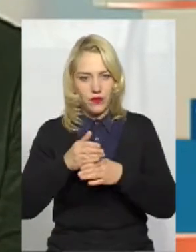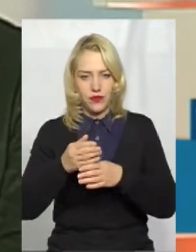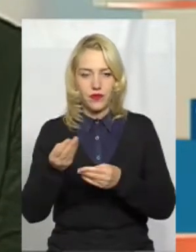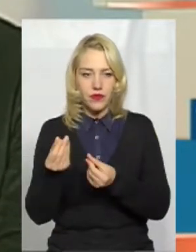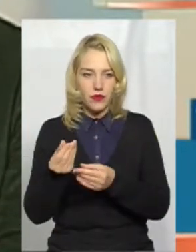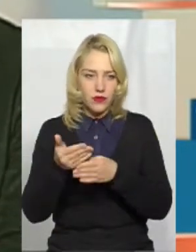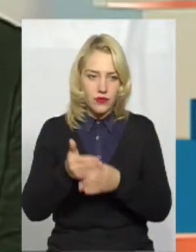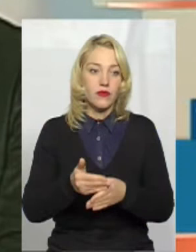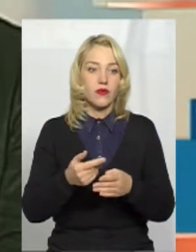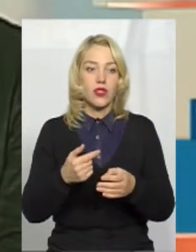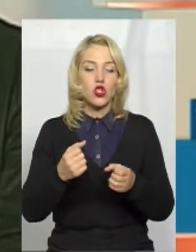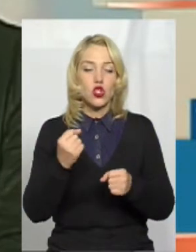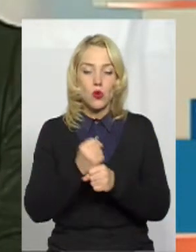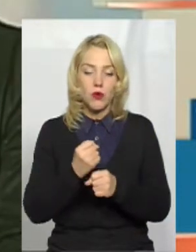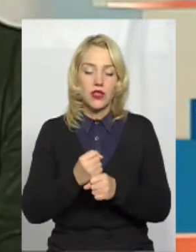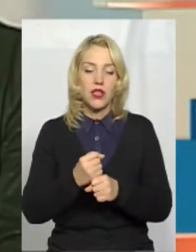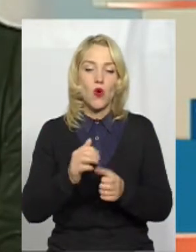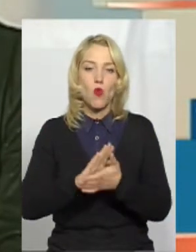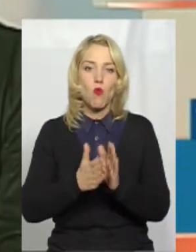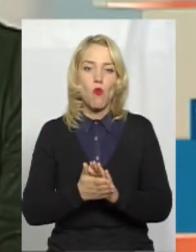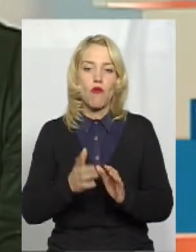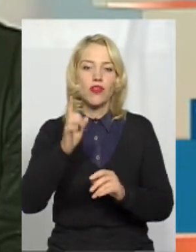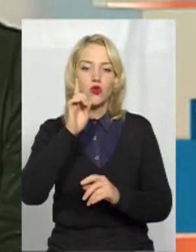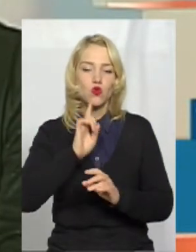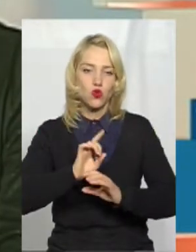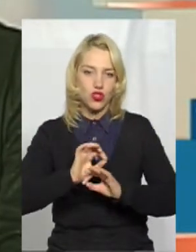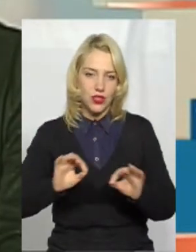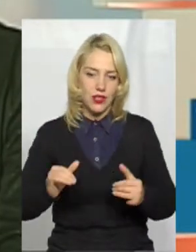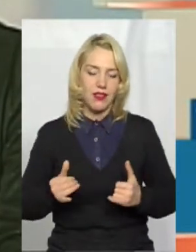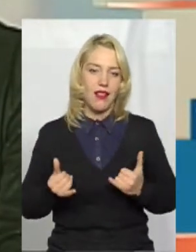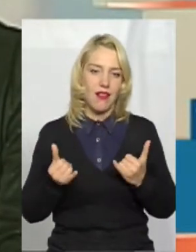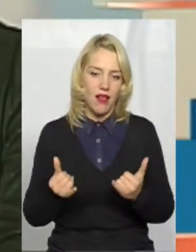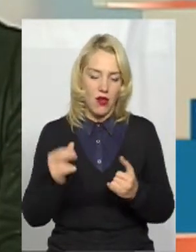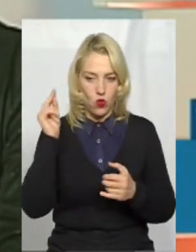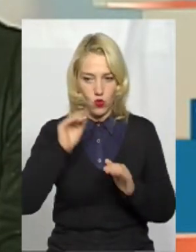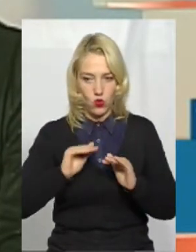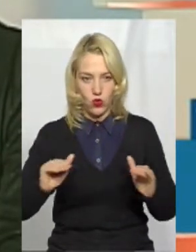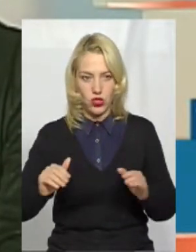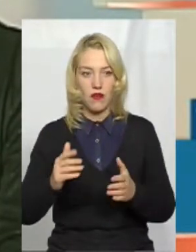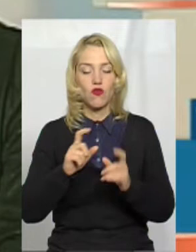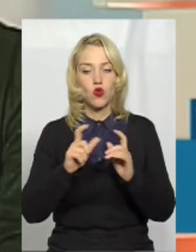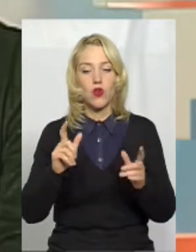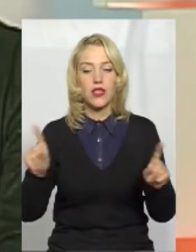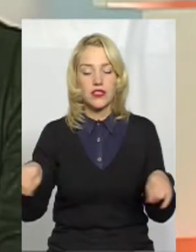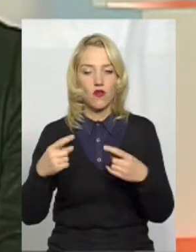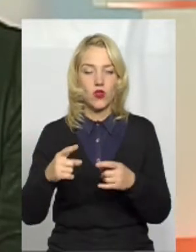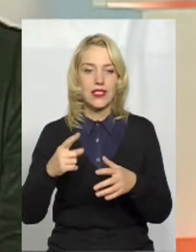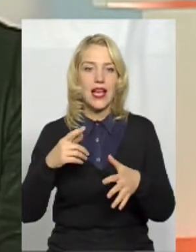умови, зручні для учнів, які цього потребують. В школах створюють ресурсні кімнати,